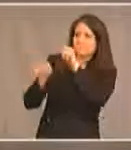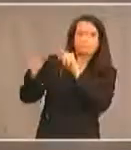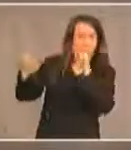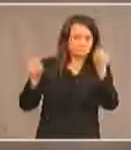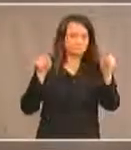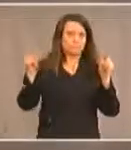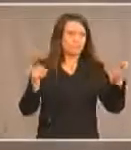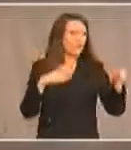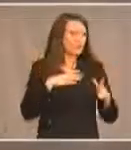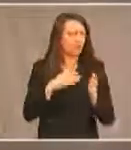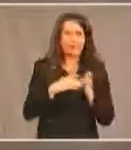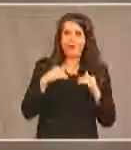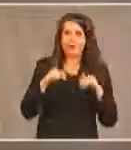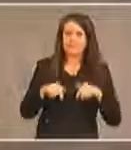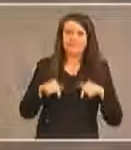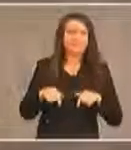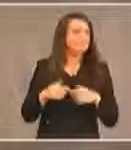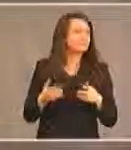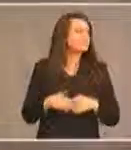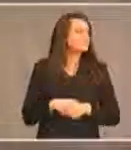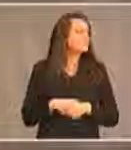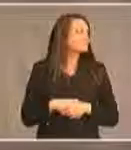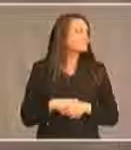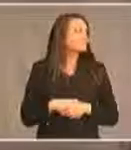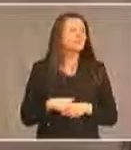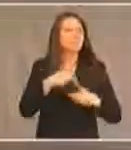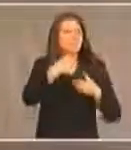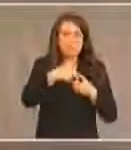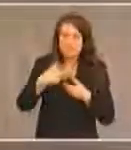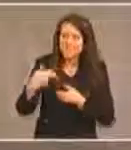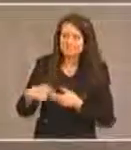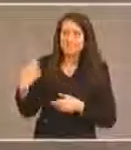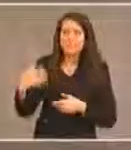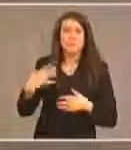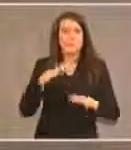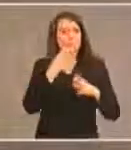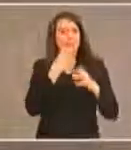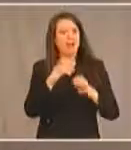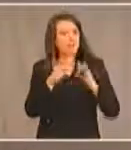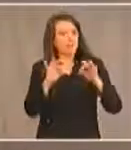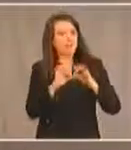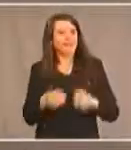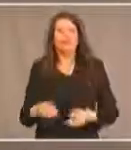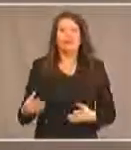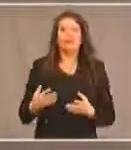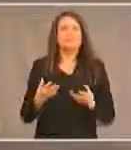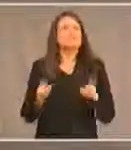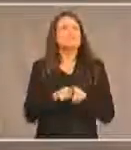qui sont ici et de leur participation très précieuse et à vous tous